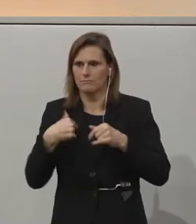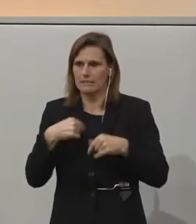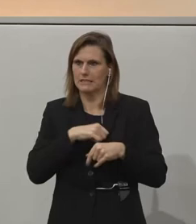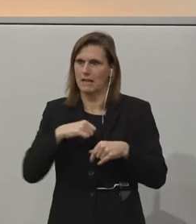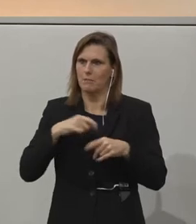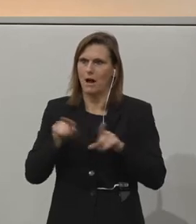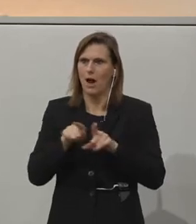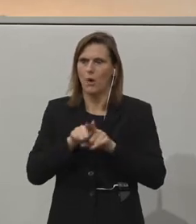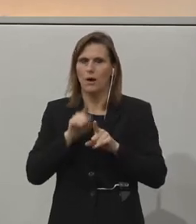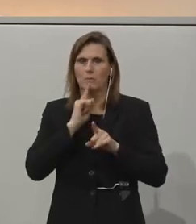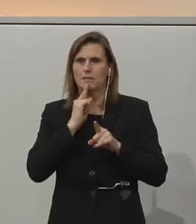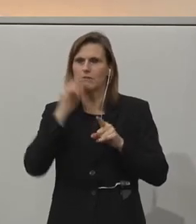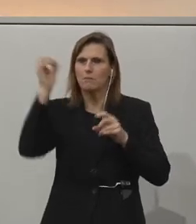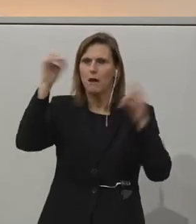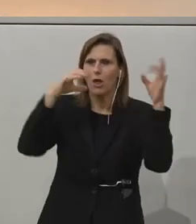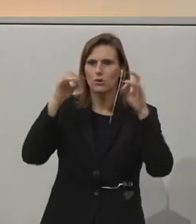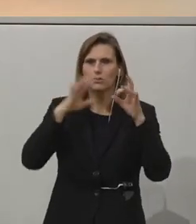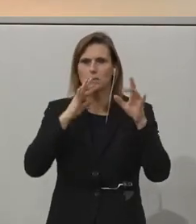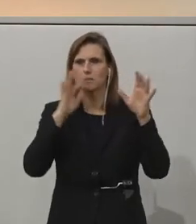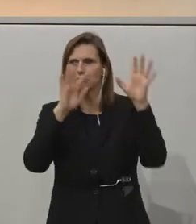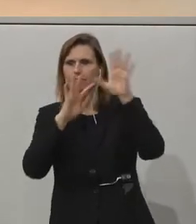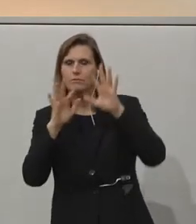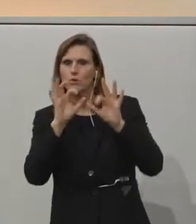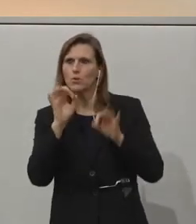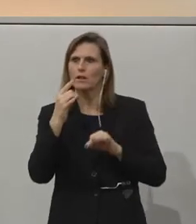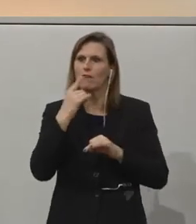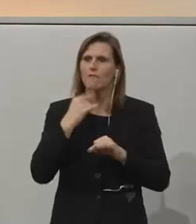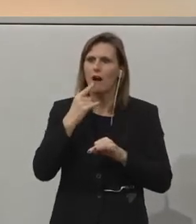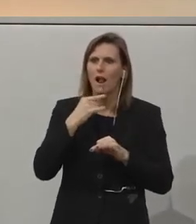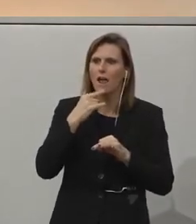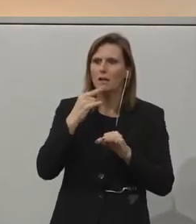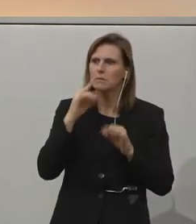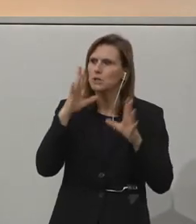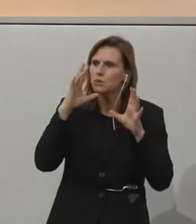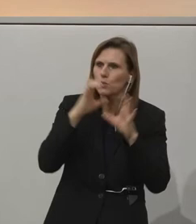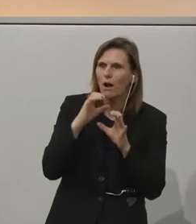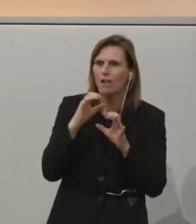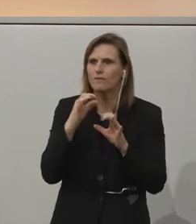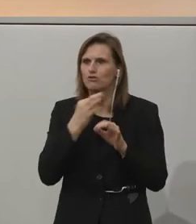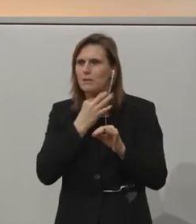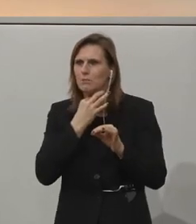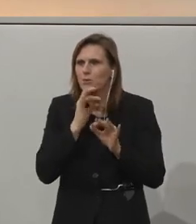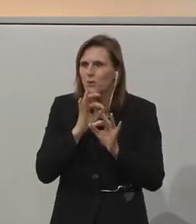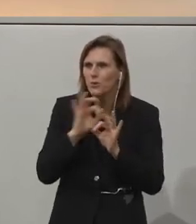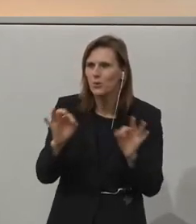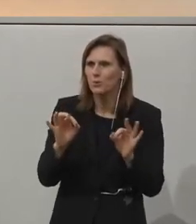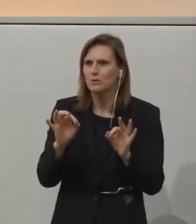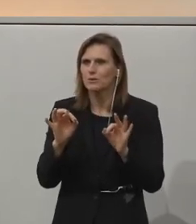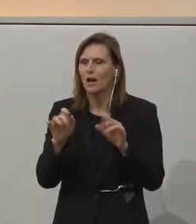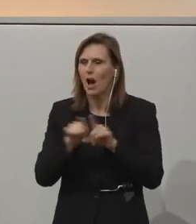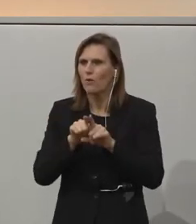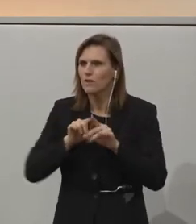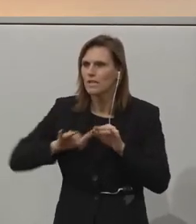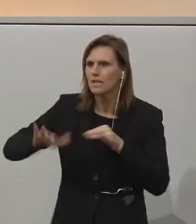nice, quite, you know, creating a nice ambience. Today, when I go to a restaurant and it's not lit up very well, I have a lot of